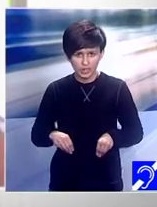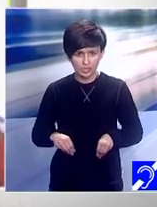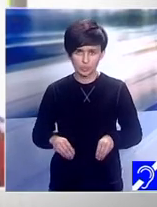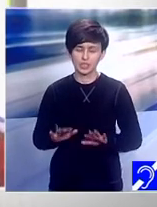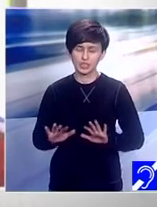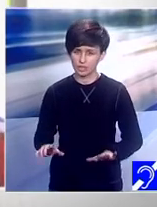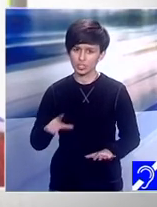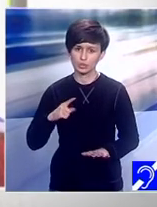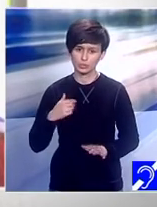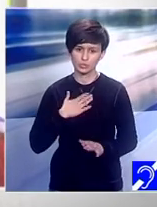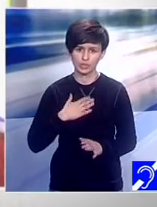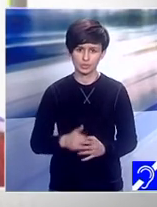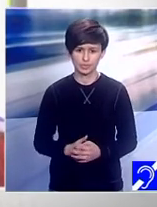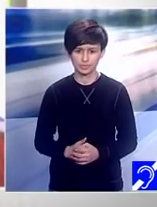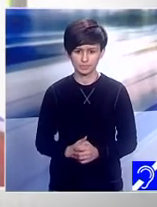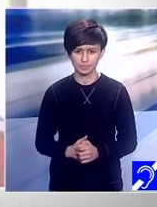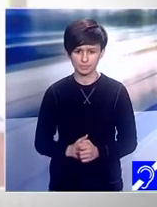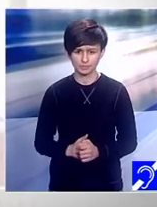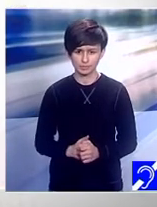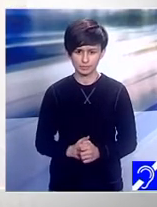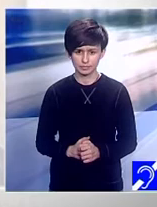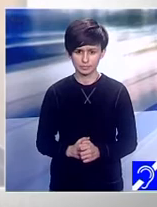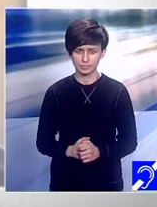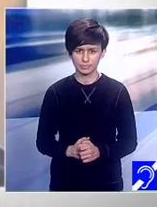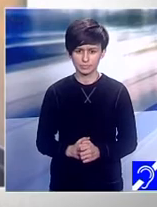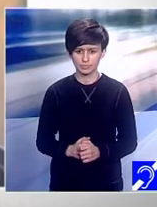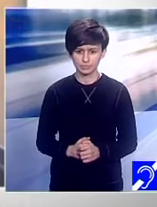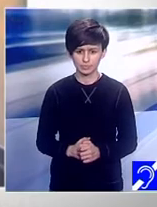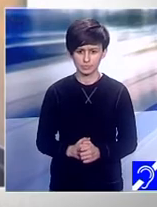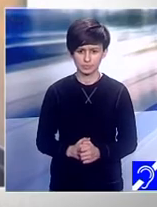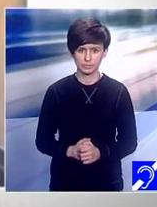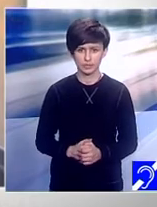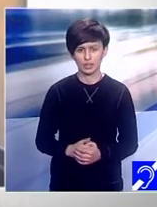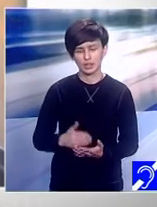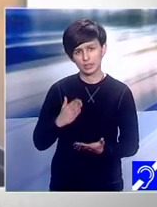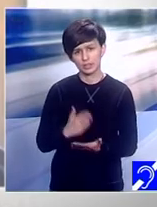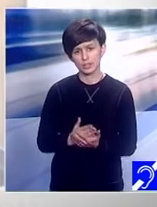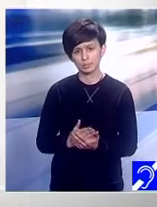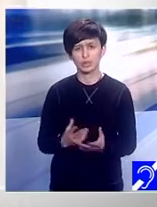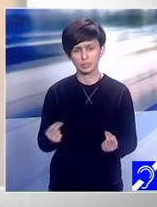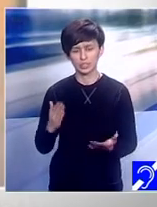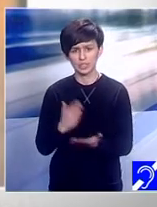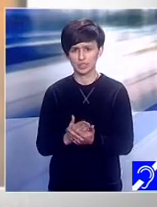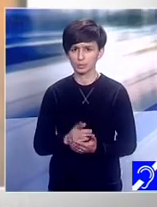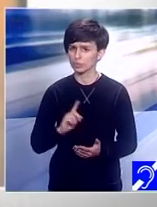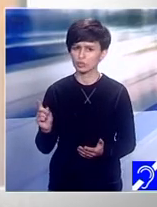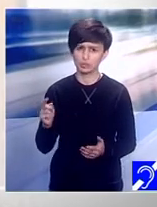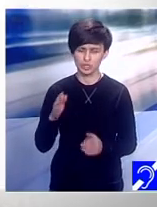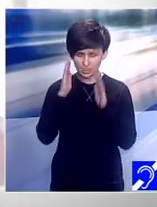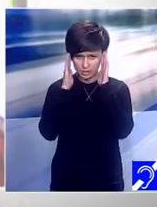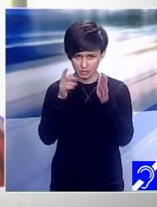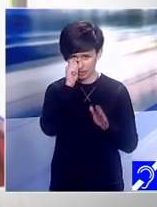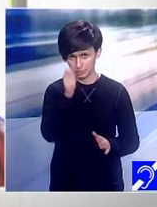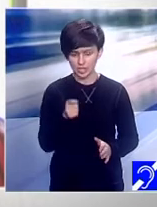Avem visele și trădite să se naște. Multe drepturi ne sunt încălcate. Îmi trăiesc viața.